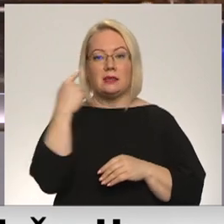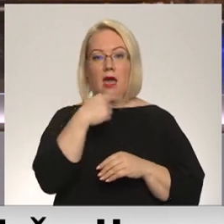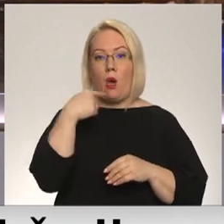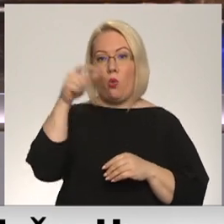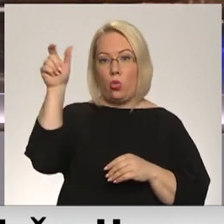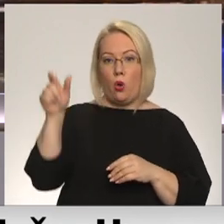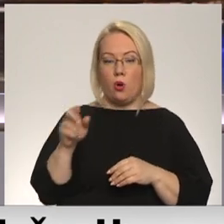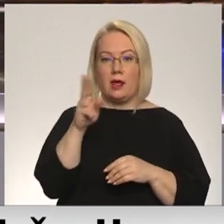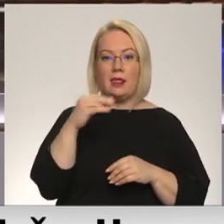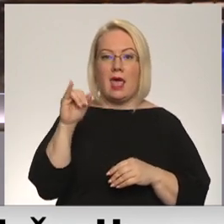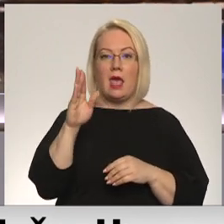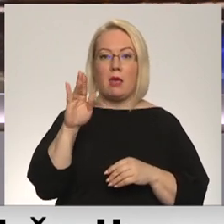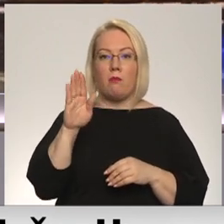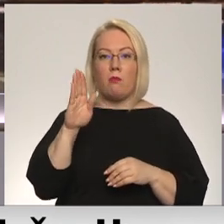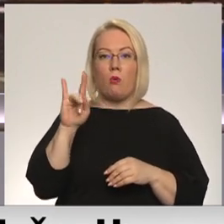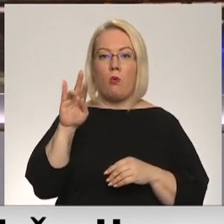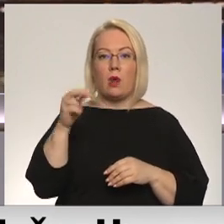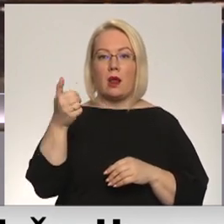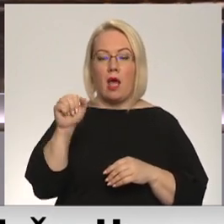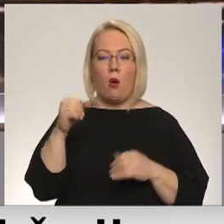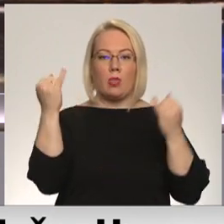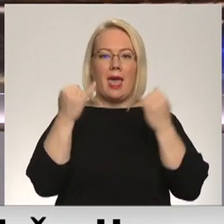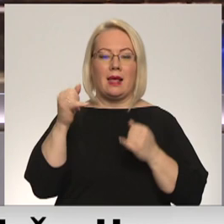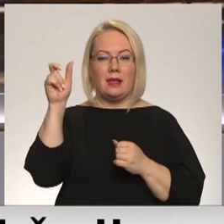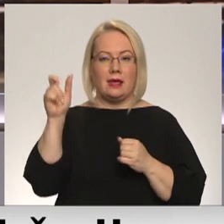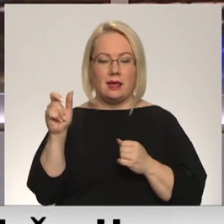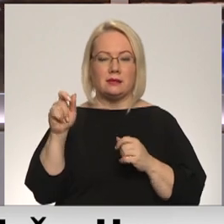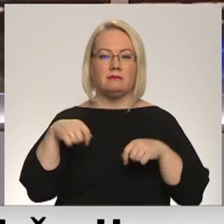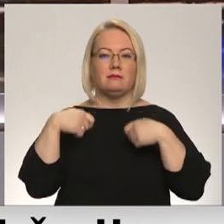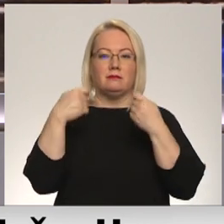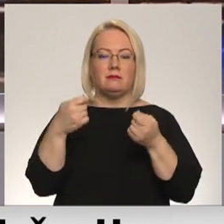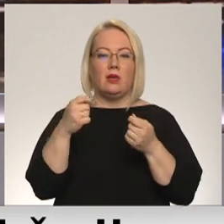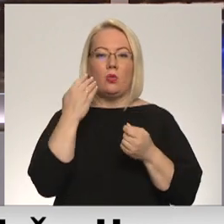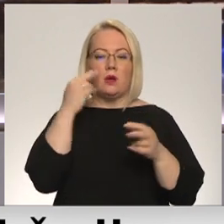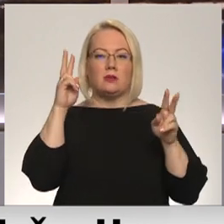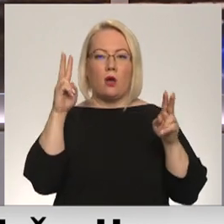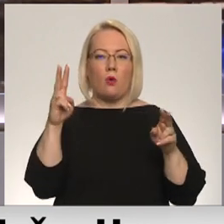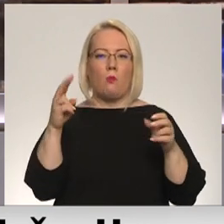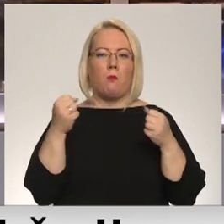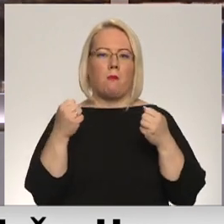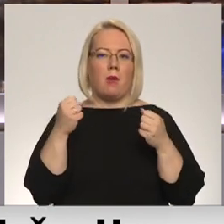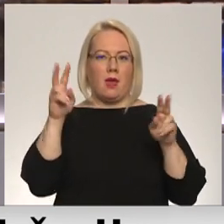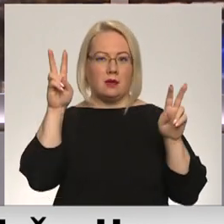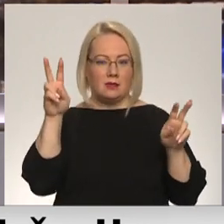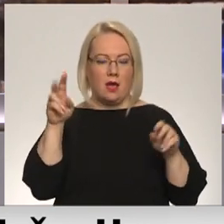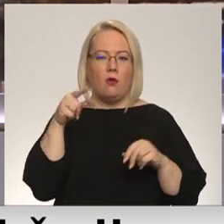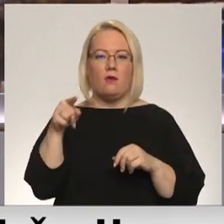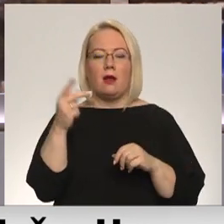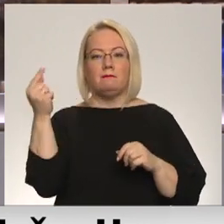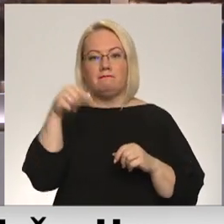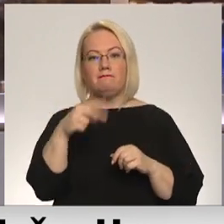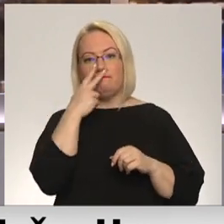Neiburga un Andris Eglītis darbam davuši nosaukumu biežņa. Instalāciju var papildināt ik viens no mums uz Ventspils